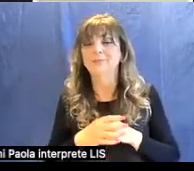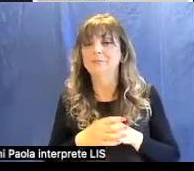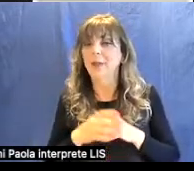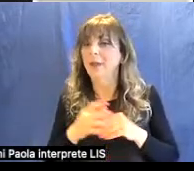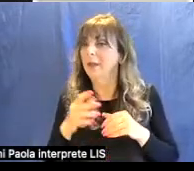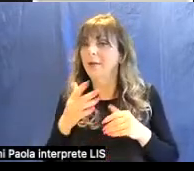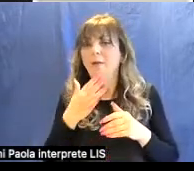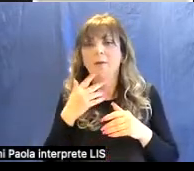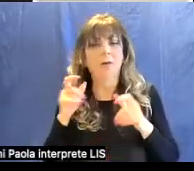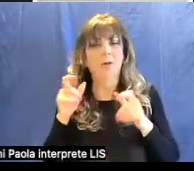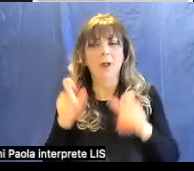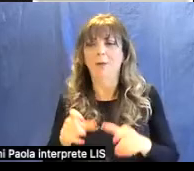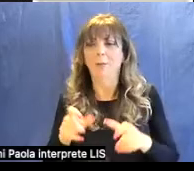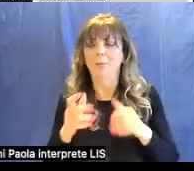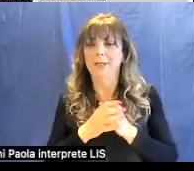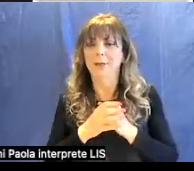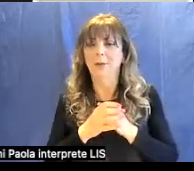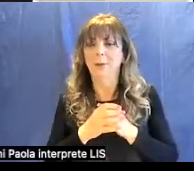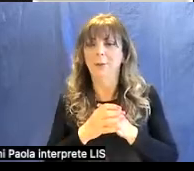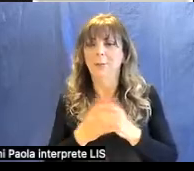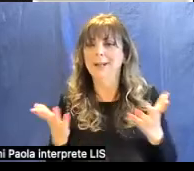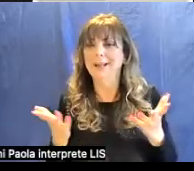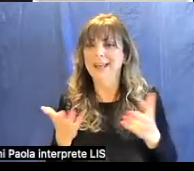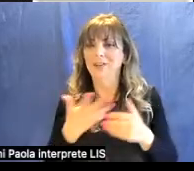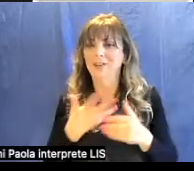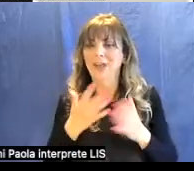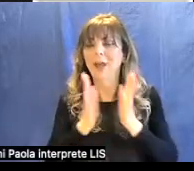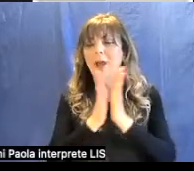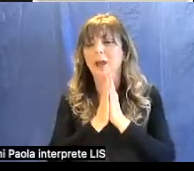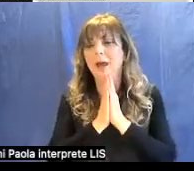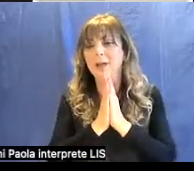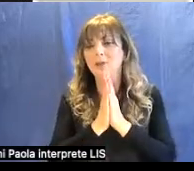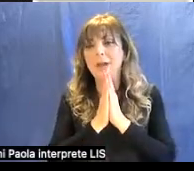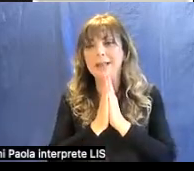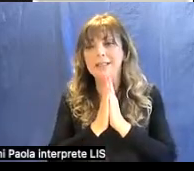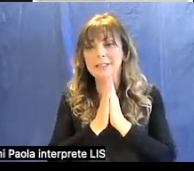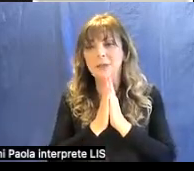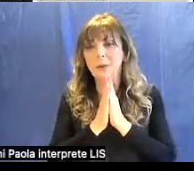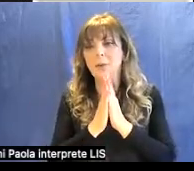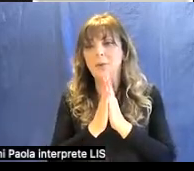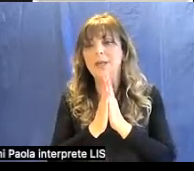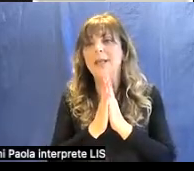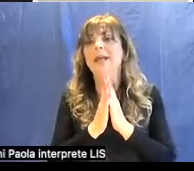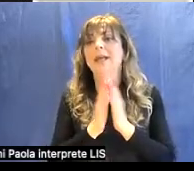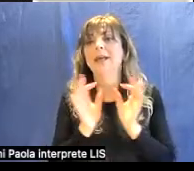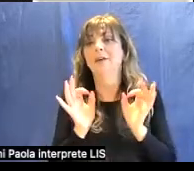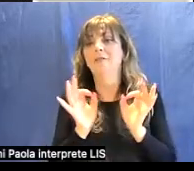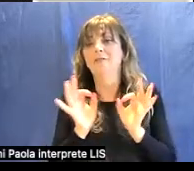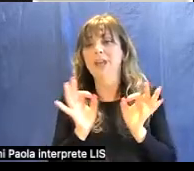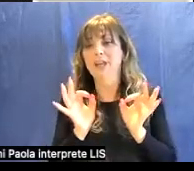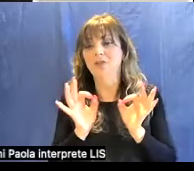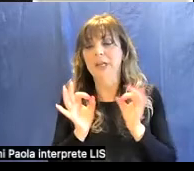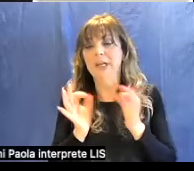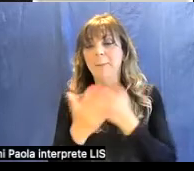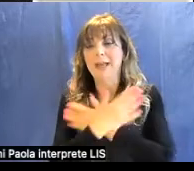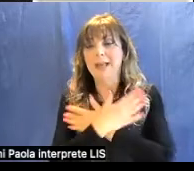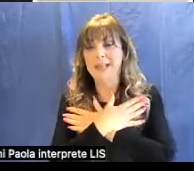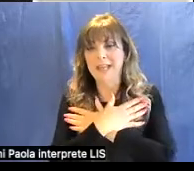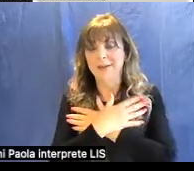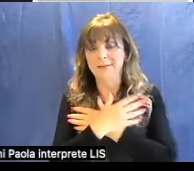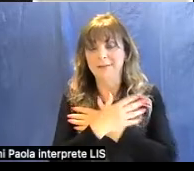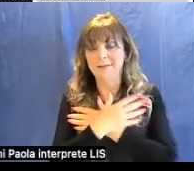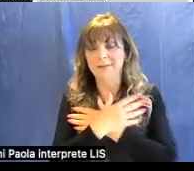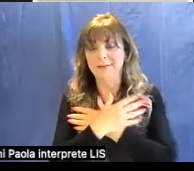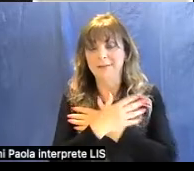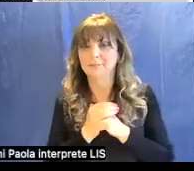dell'emergere del del culto della della Vergine della Vergine Maria e dunque